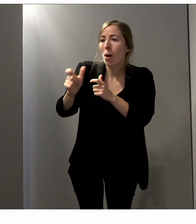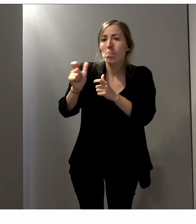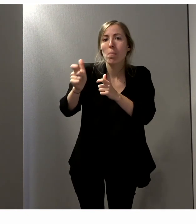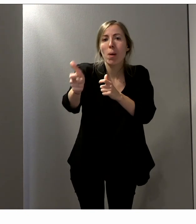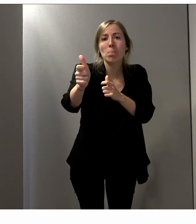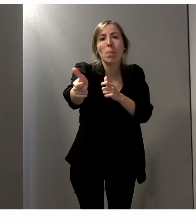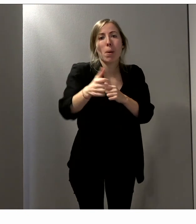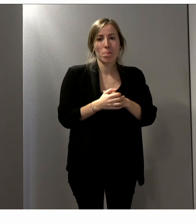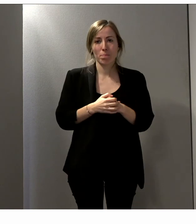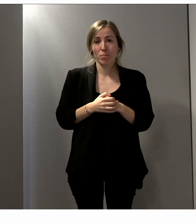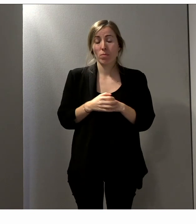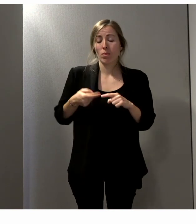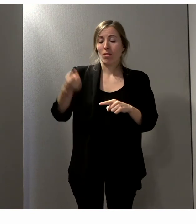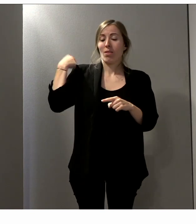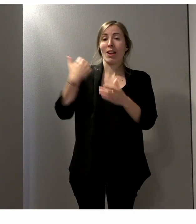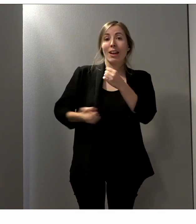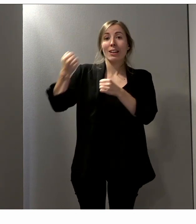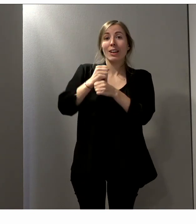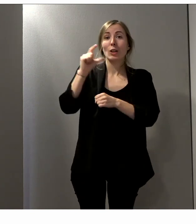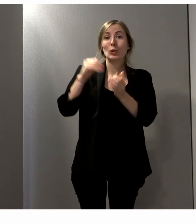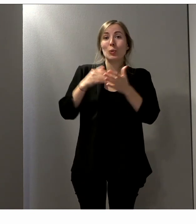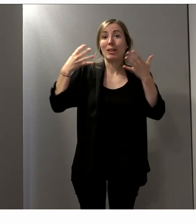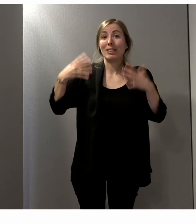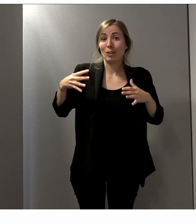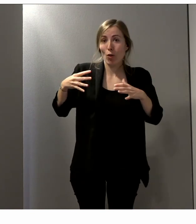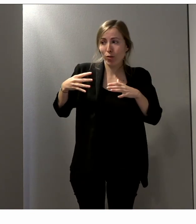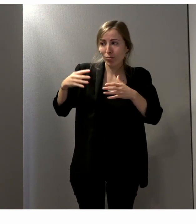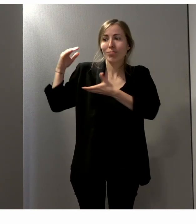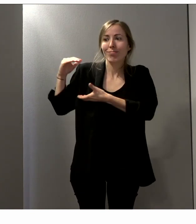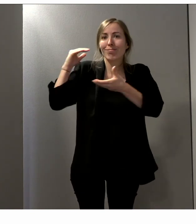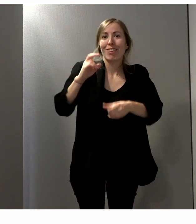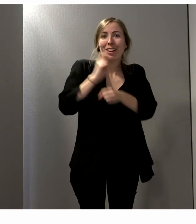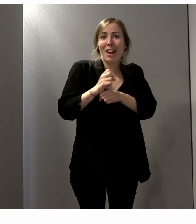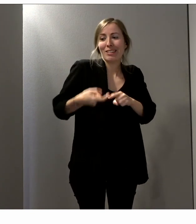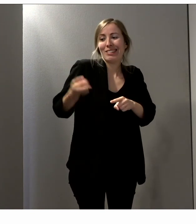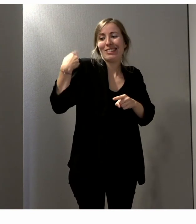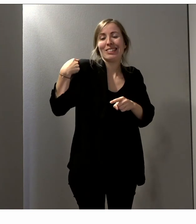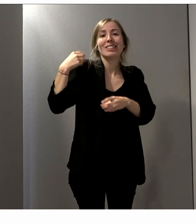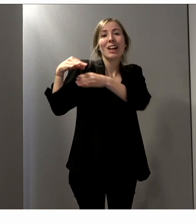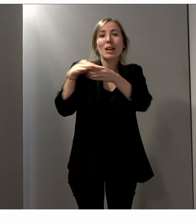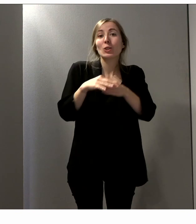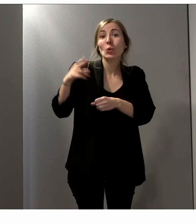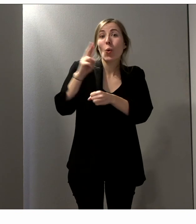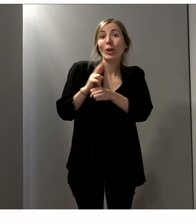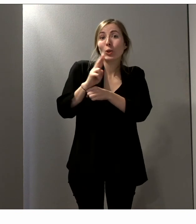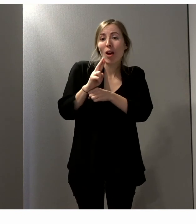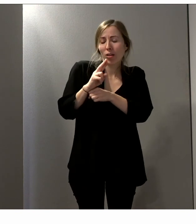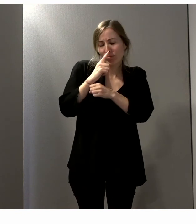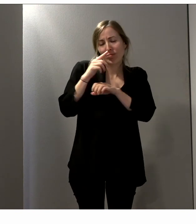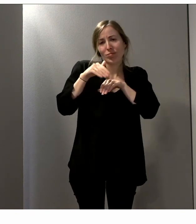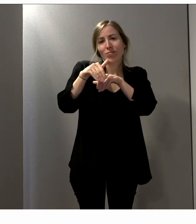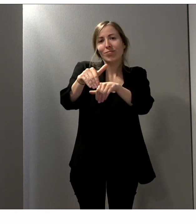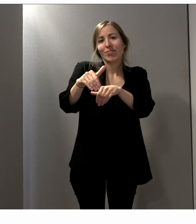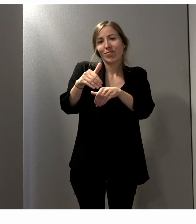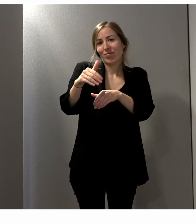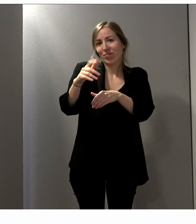ça en place en 2019. On les a réutilisées aux dernières élections régionales. Et on compte les utiliser